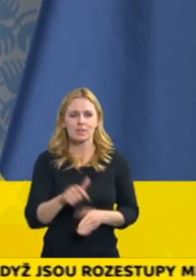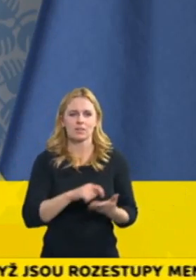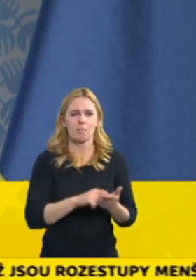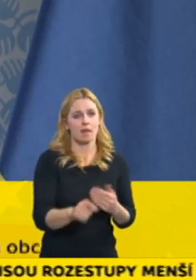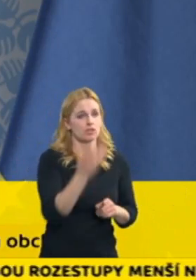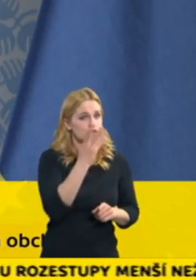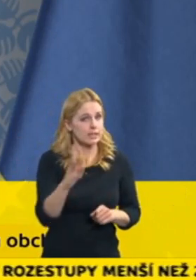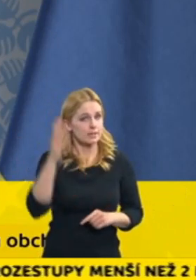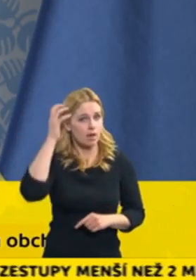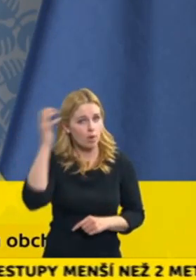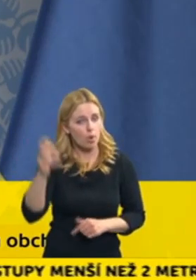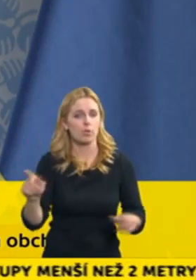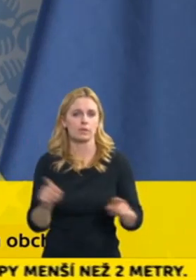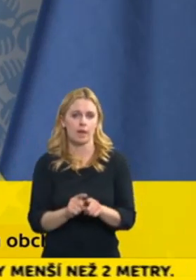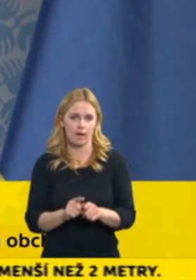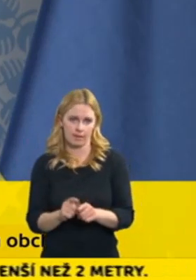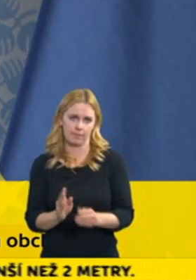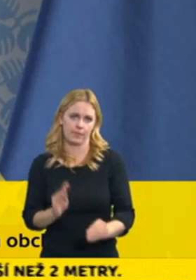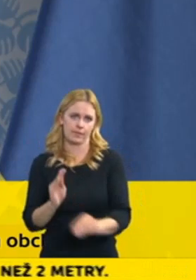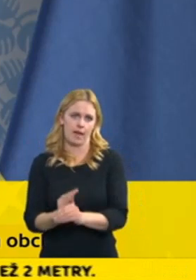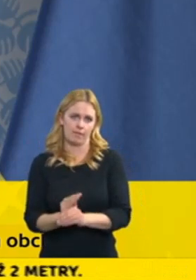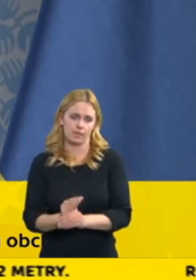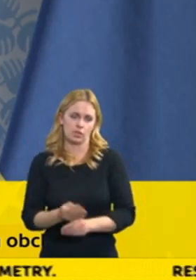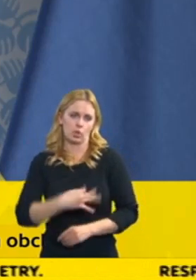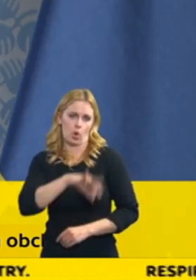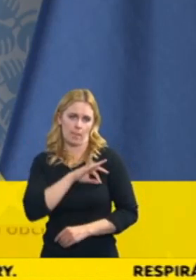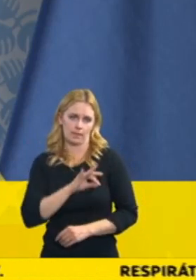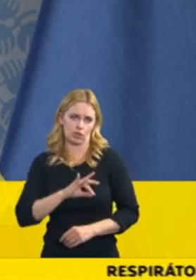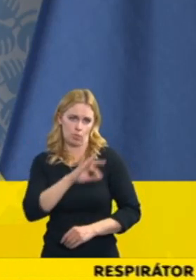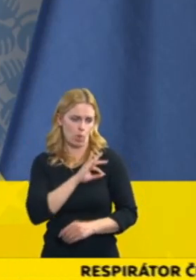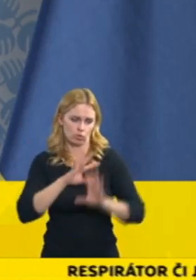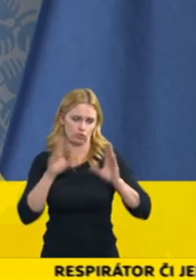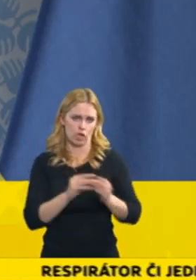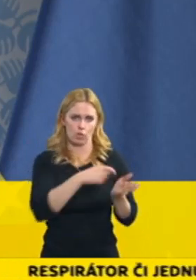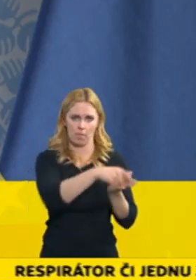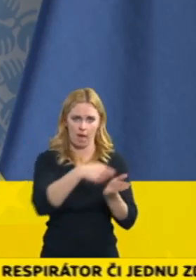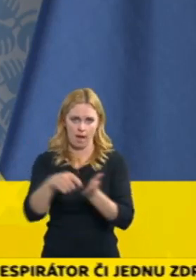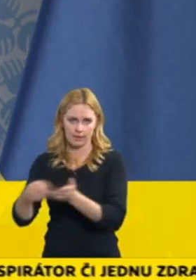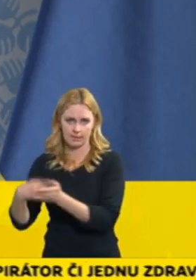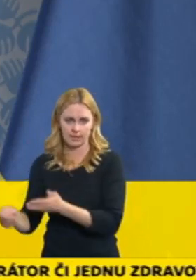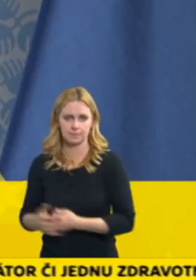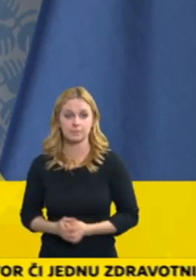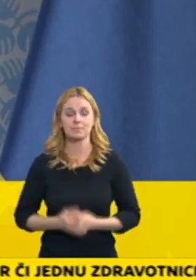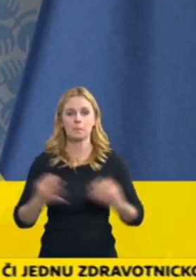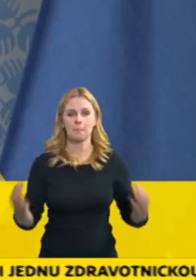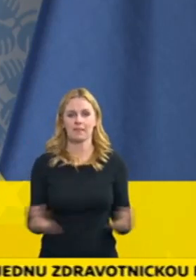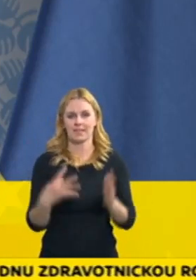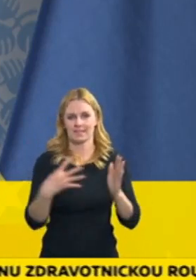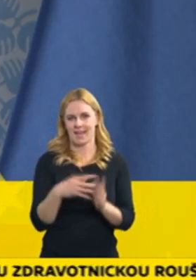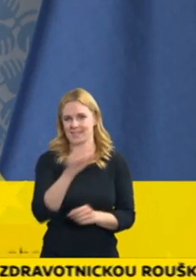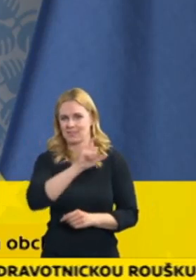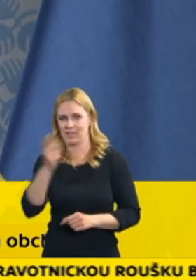týká testování ve firmách, tento bod jsme zahájili, následně jsme ho přerušili nikoli proto, že bysme s ním principiálně